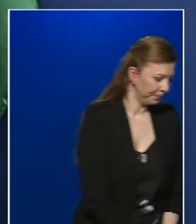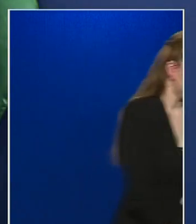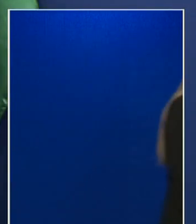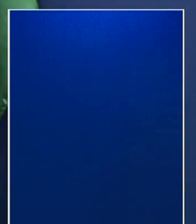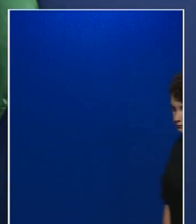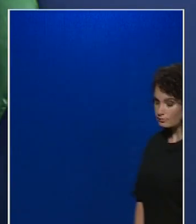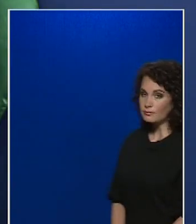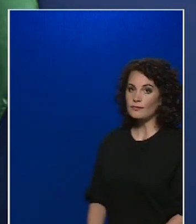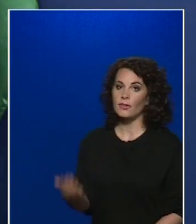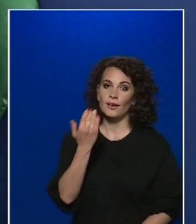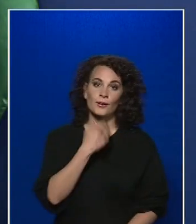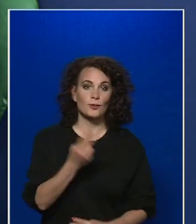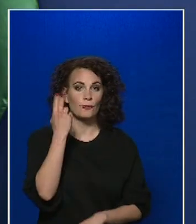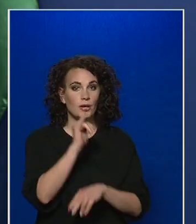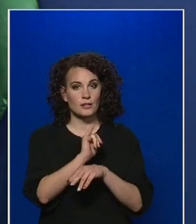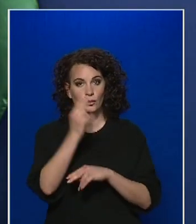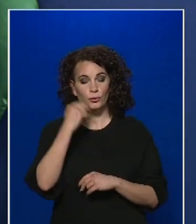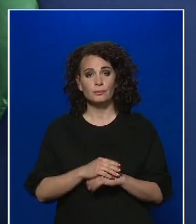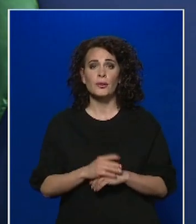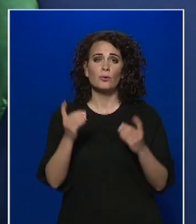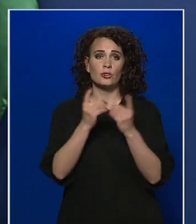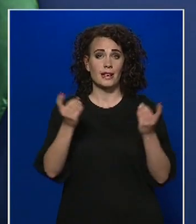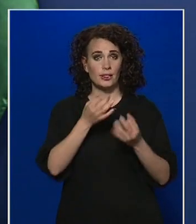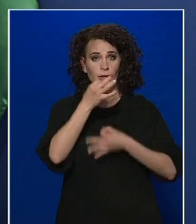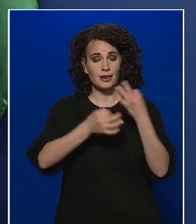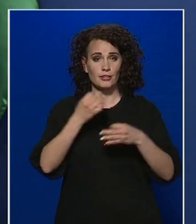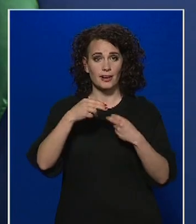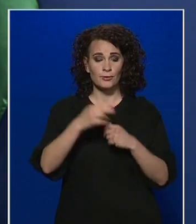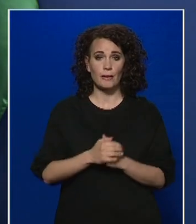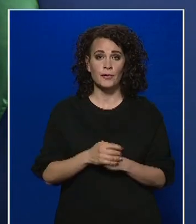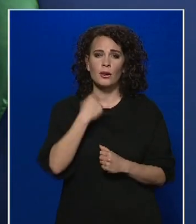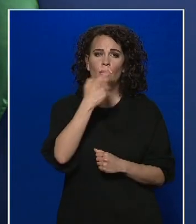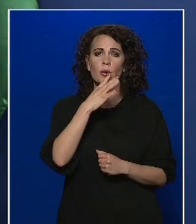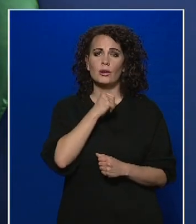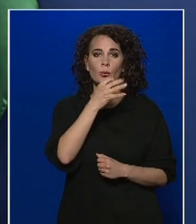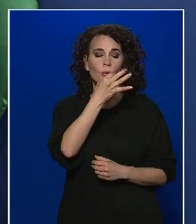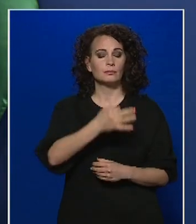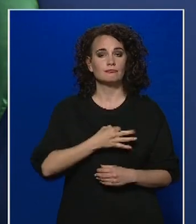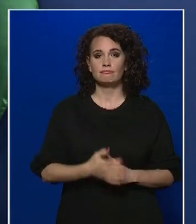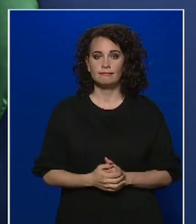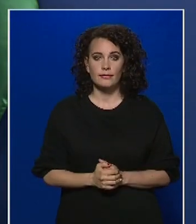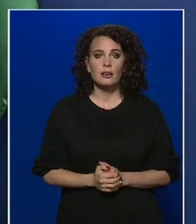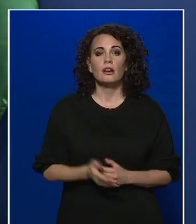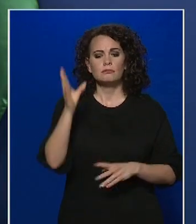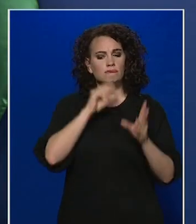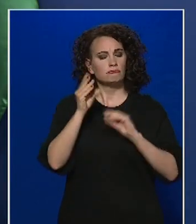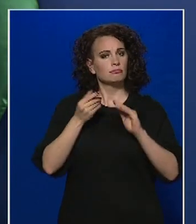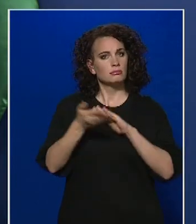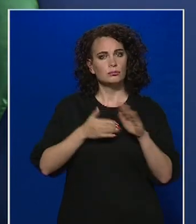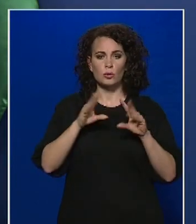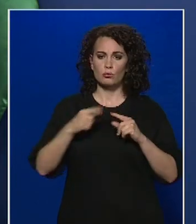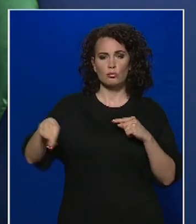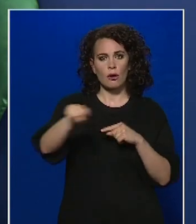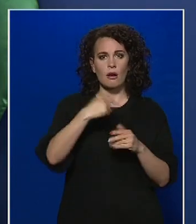főigazgató úr. Most az újságírói megkeresésekkel megyünk tovább. Az Urigó kérdezi, tapasztalataink szerint nagyon sokan